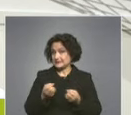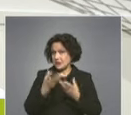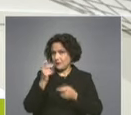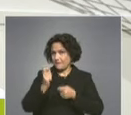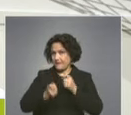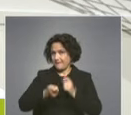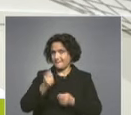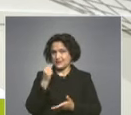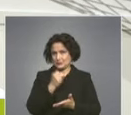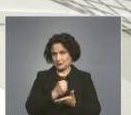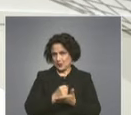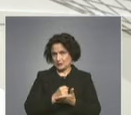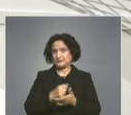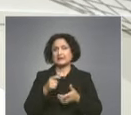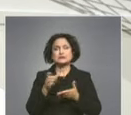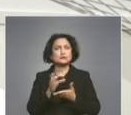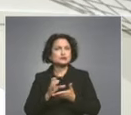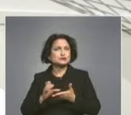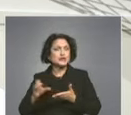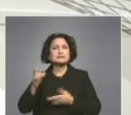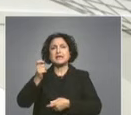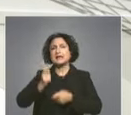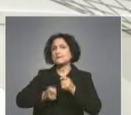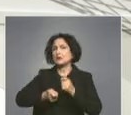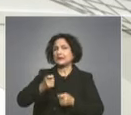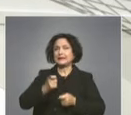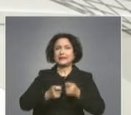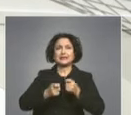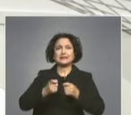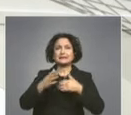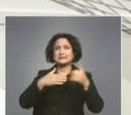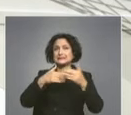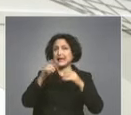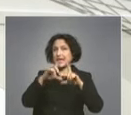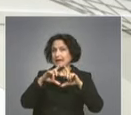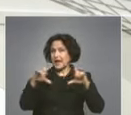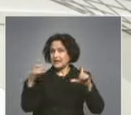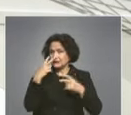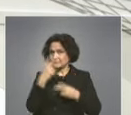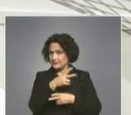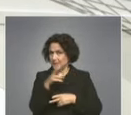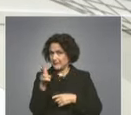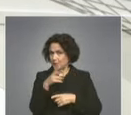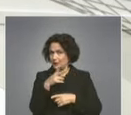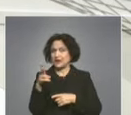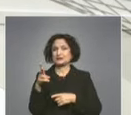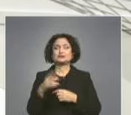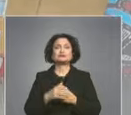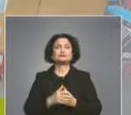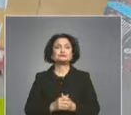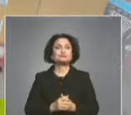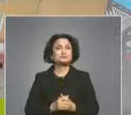Подкрепата е възможно за част от учебните заведения да ремонтират сградите си. Репортаж на Нелия Ангелова и Стояна Танасов.